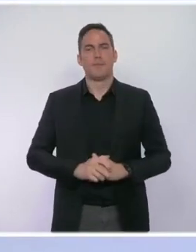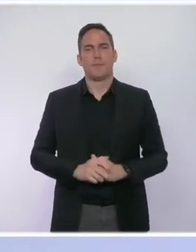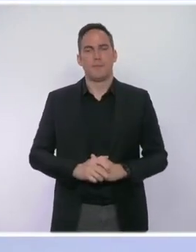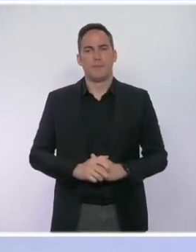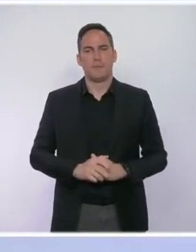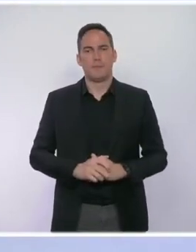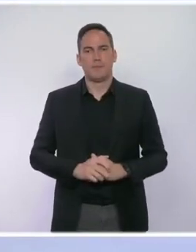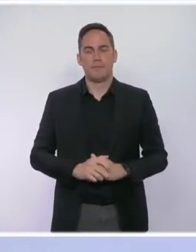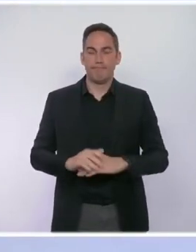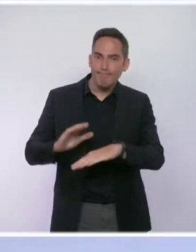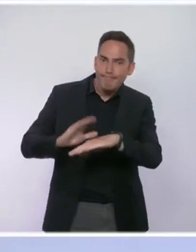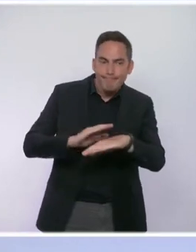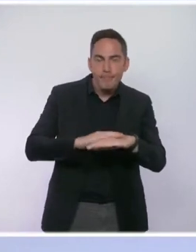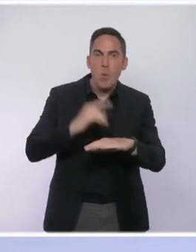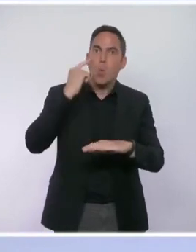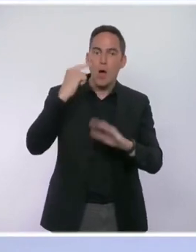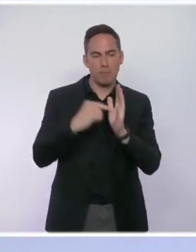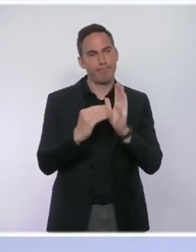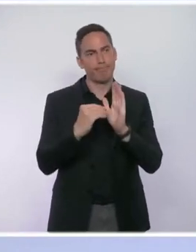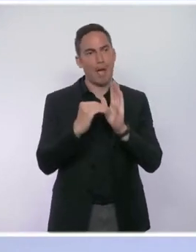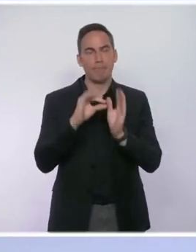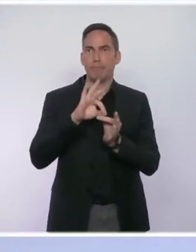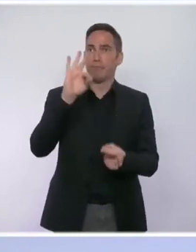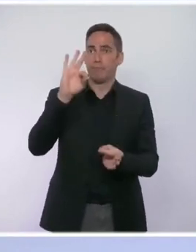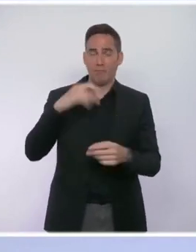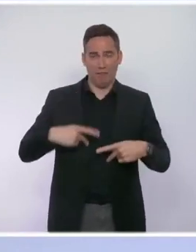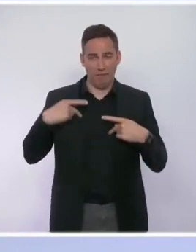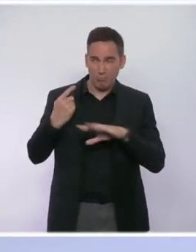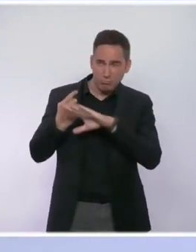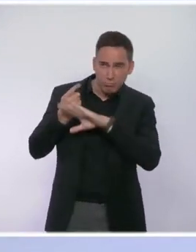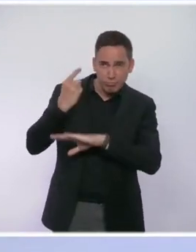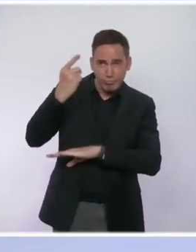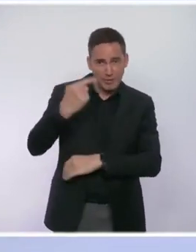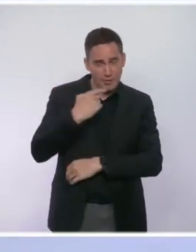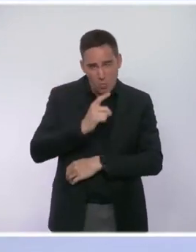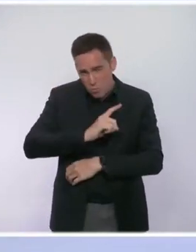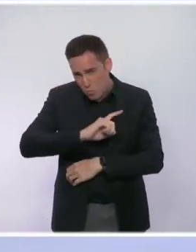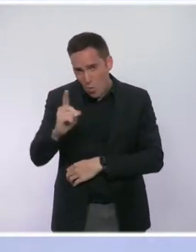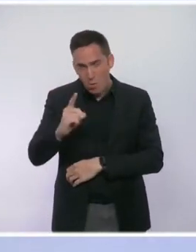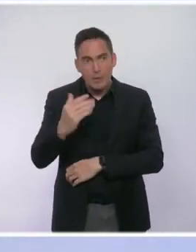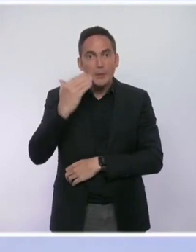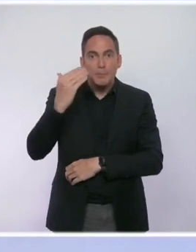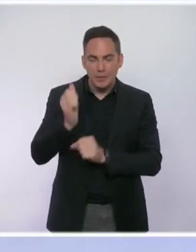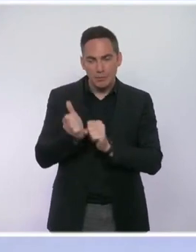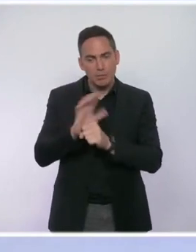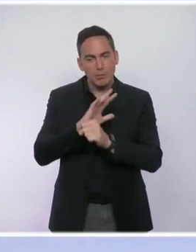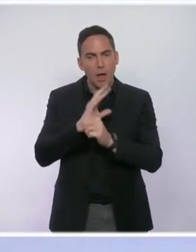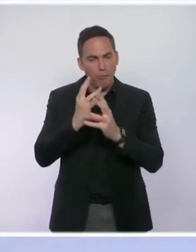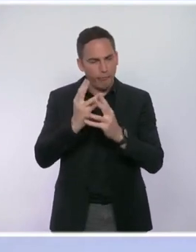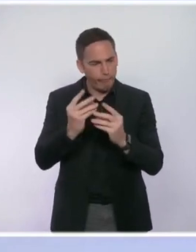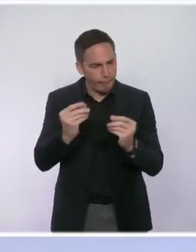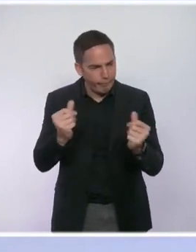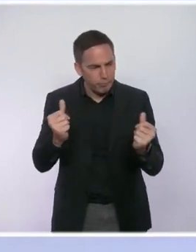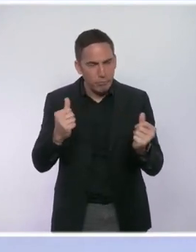Ce texte ne prévoit pas le pass sanitaire à vie. Comme nous l'avons toujours dit, à la seconde où il ne sera plus nécessaire pour contrôler l'épidémie, nous